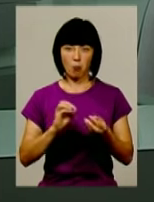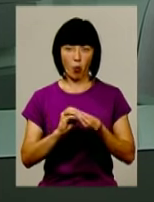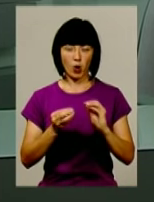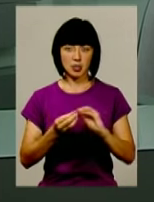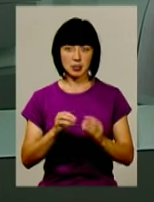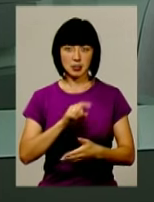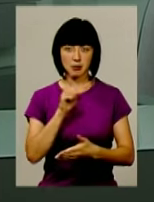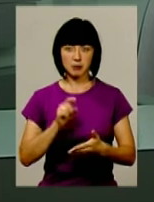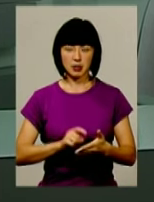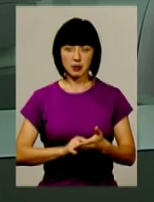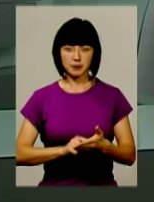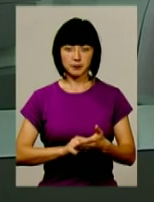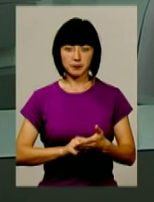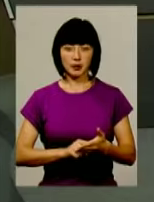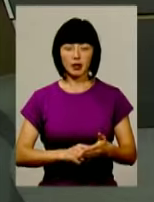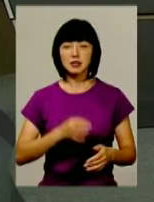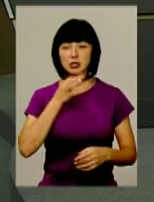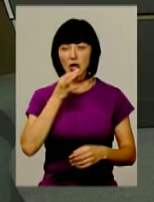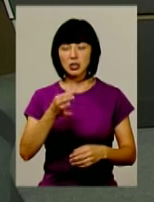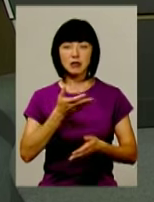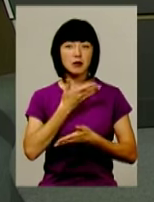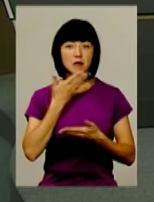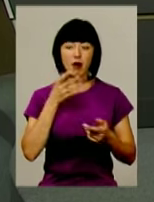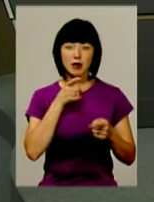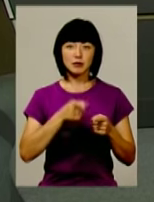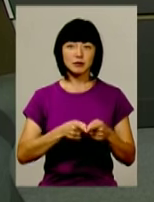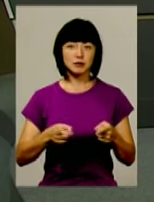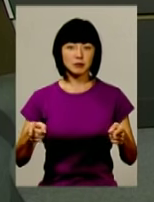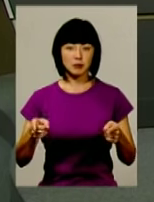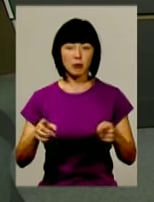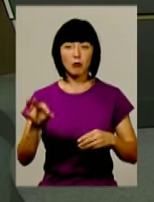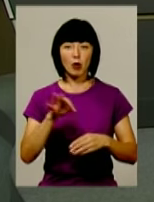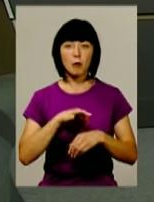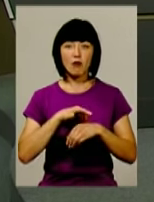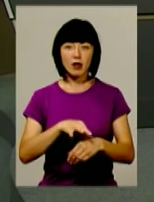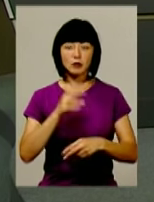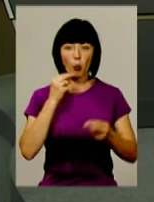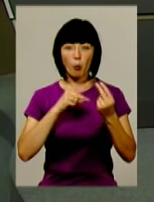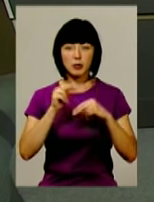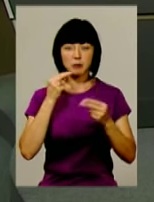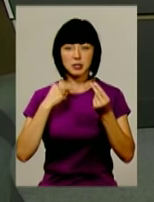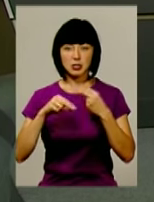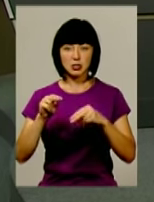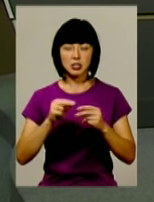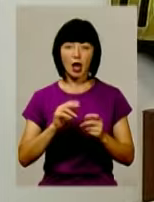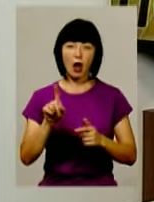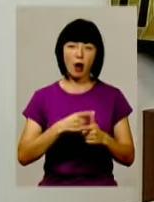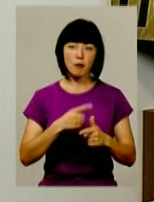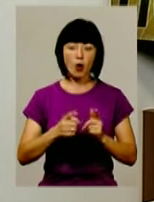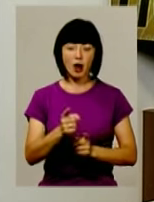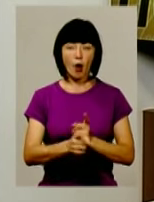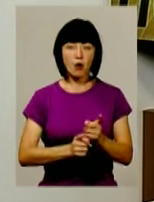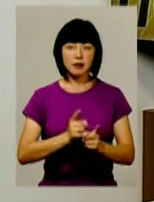Скажемо, що немає часового проміжку, який ми ставимо стосовно проведення оптимізаційних чи реорганізаційних